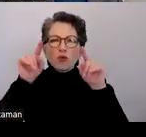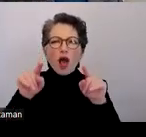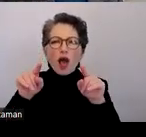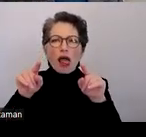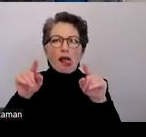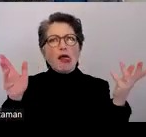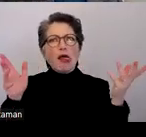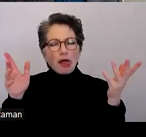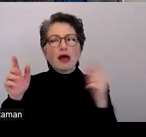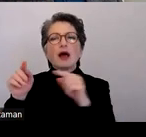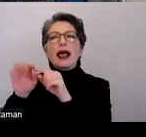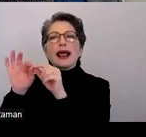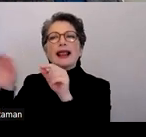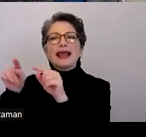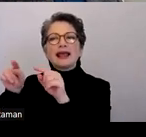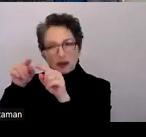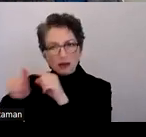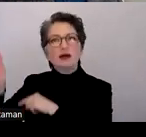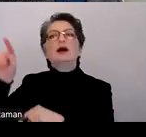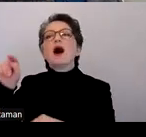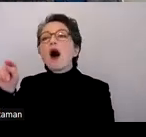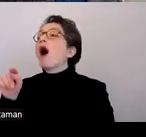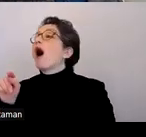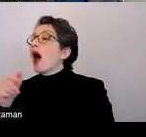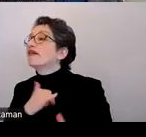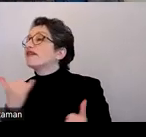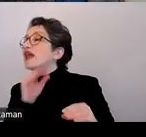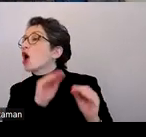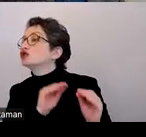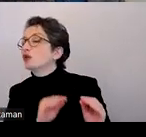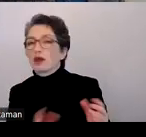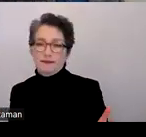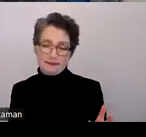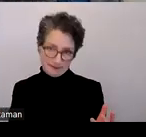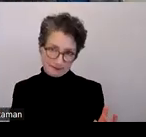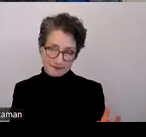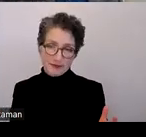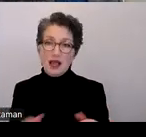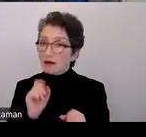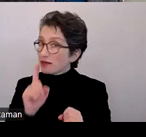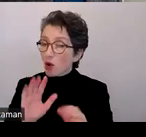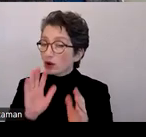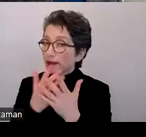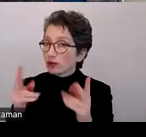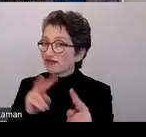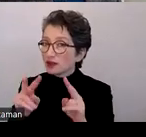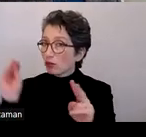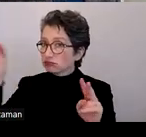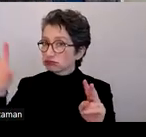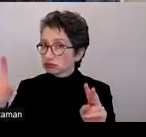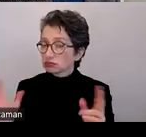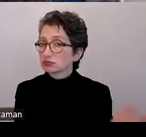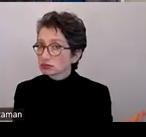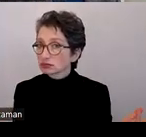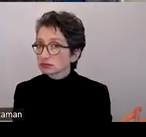zusätzlich zu den Formularen und Hilfen bekommt. Bis dahin gehen, dass ich sogar Gebärdensprachvideos einbauen kann bei